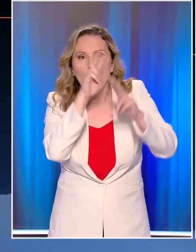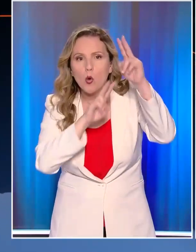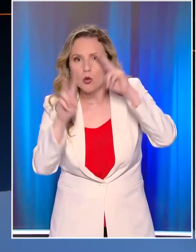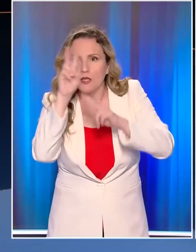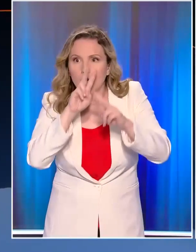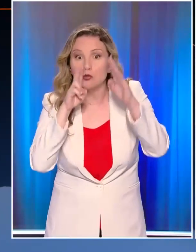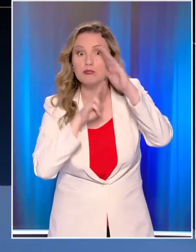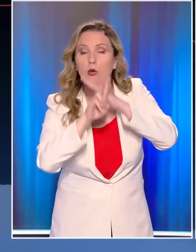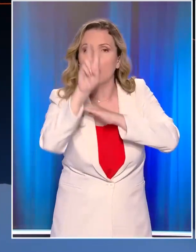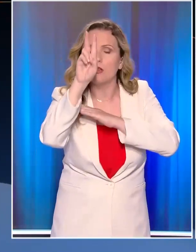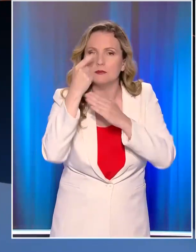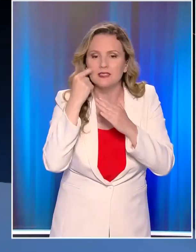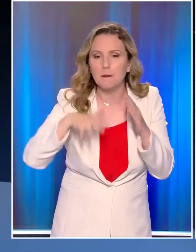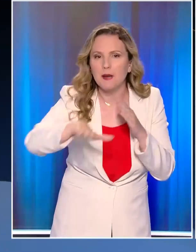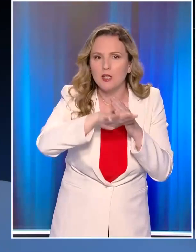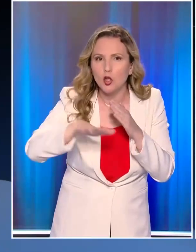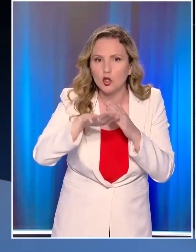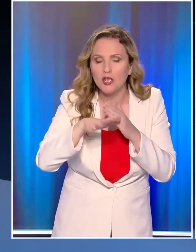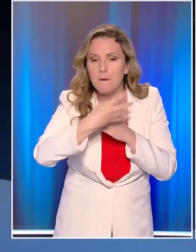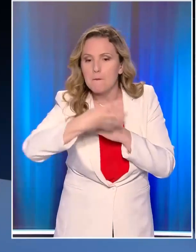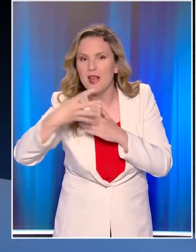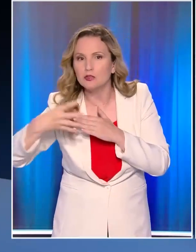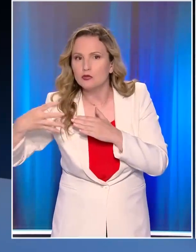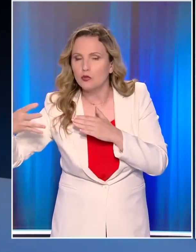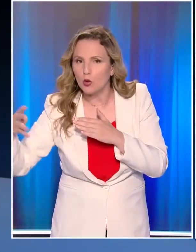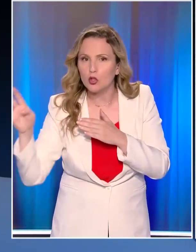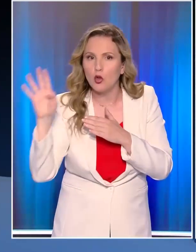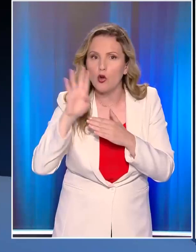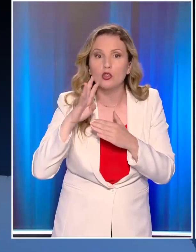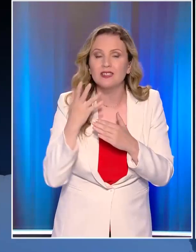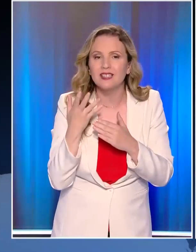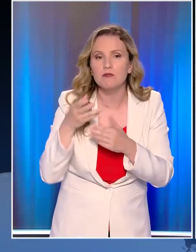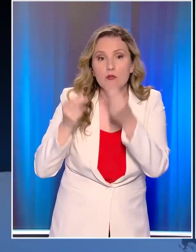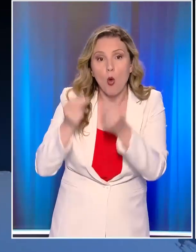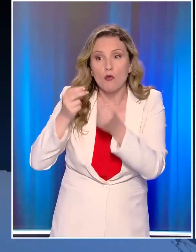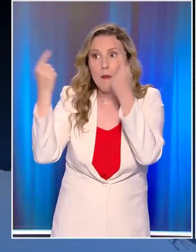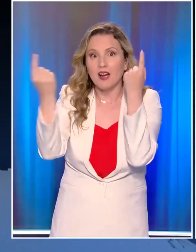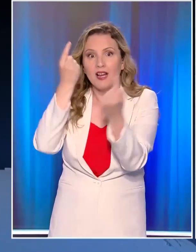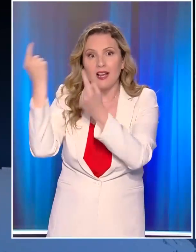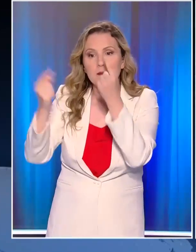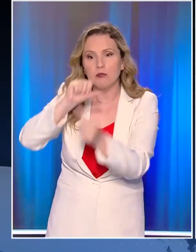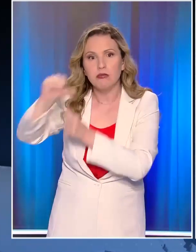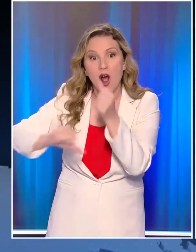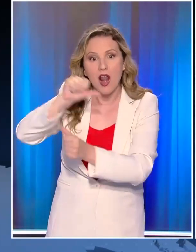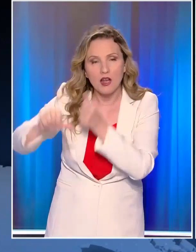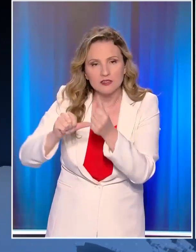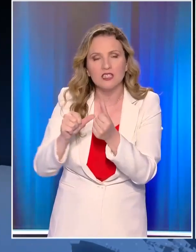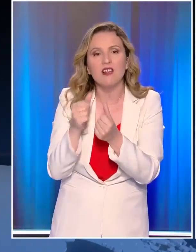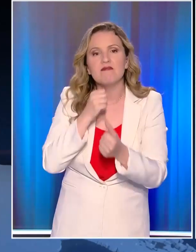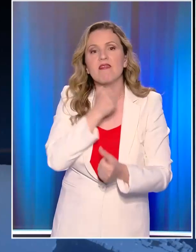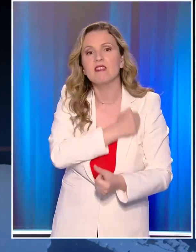στην περιοχή της Ανατολικής Μεσογείου που θεωρείται hot spot της πληροτητικής κρίσης, της κλιματικής κρίσης,